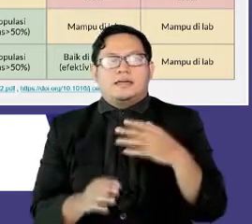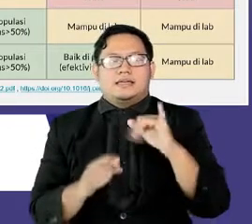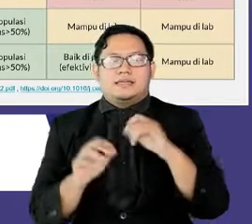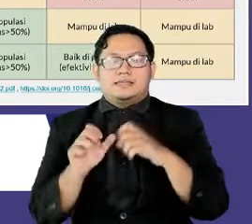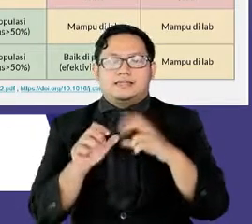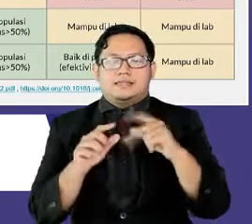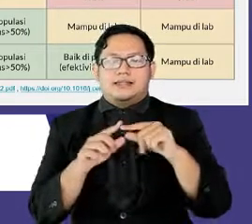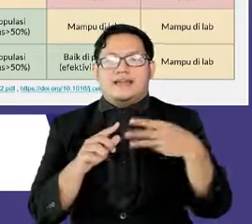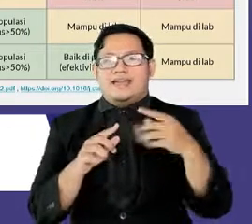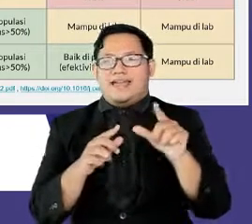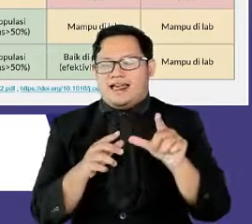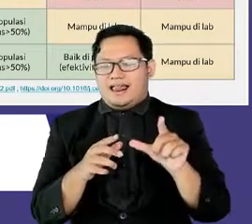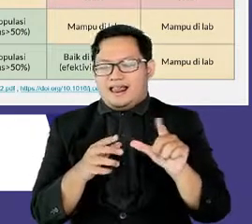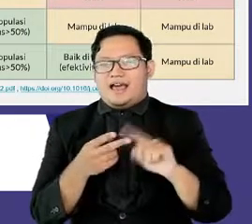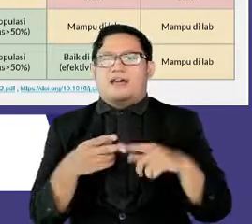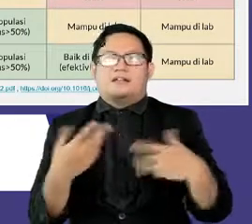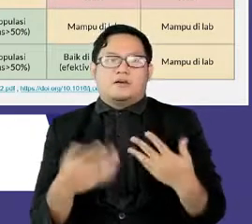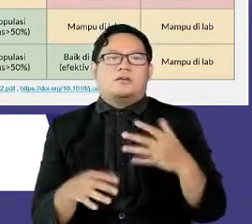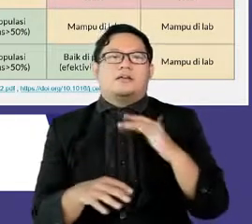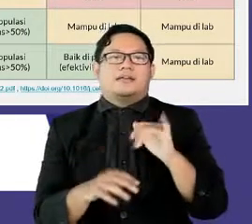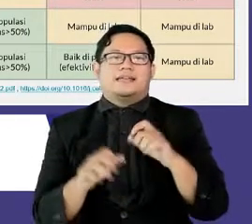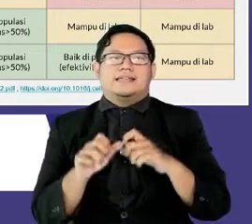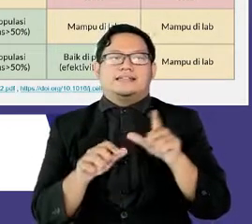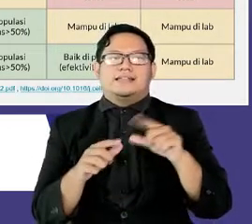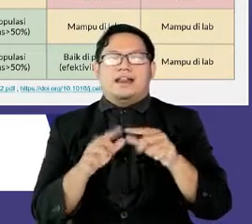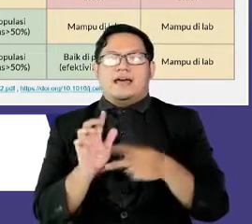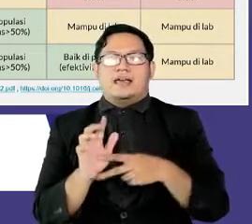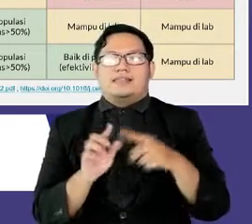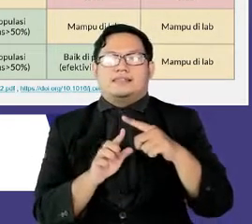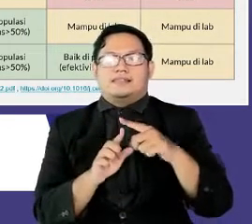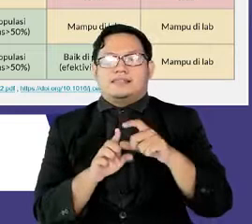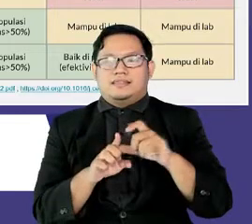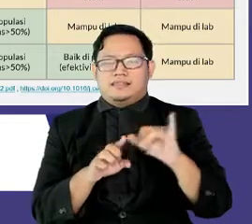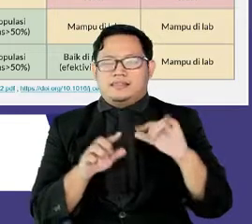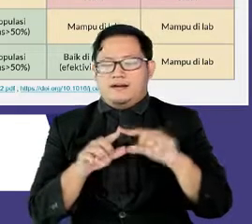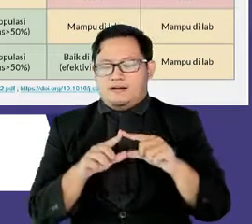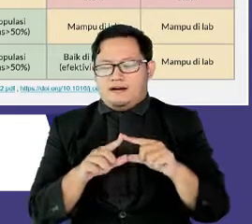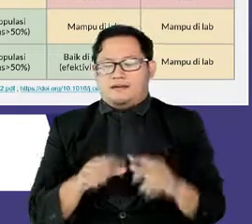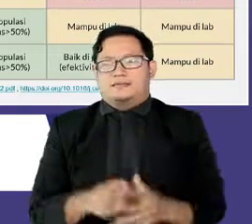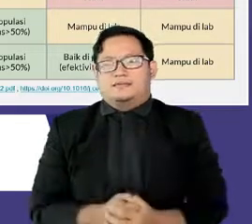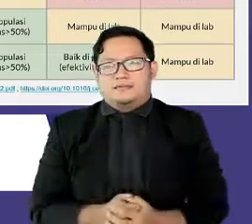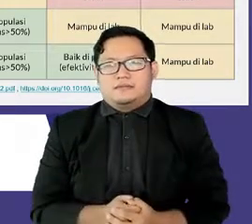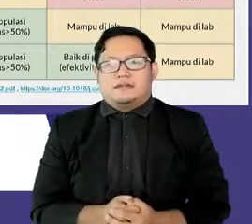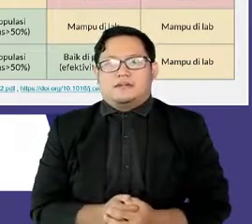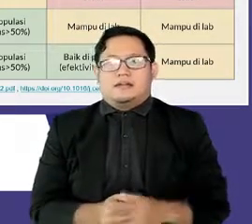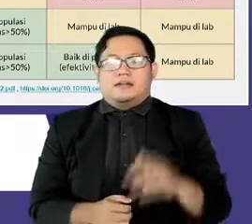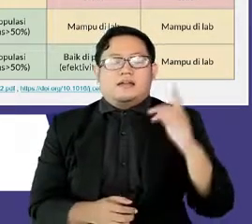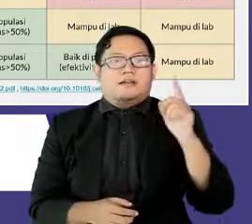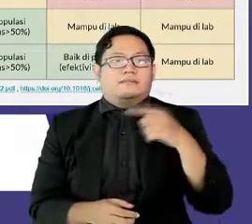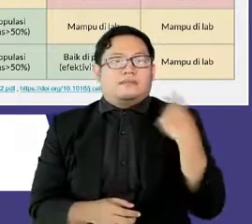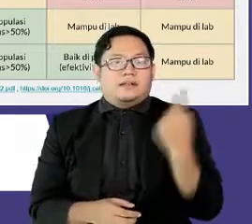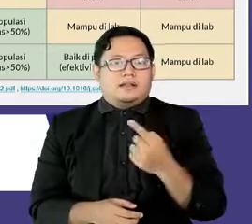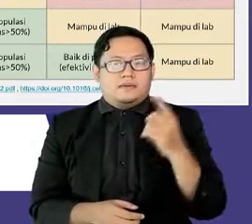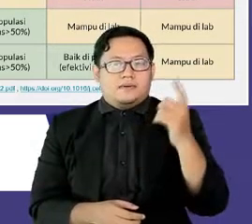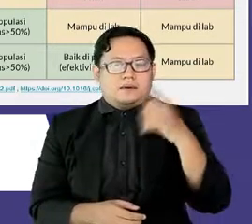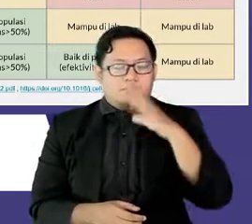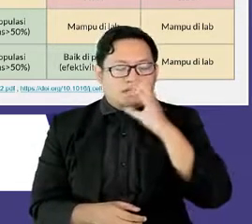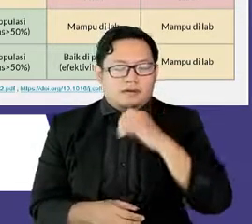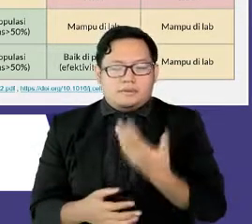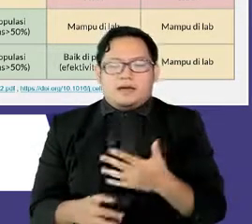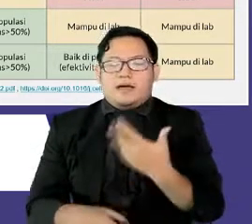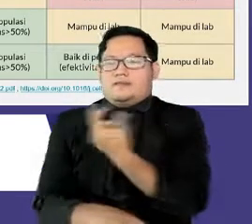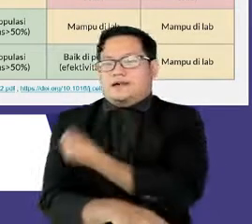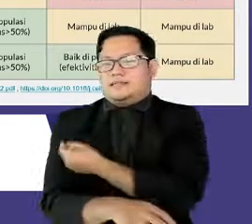Maka dari itu hal utama yang harus kita sadari adalah meskipun vaksin dapat meredam dampak akibat kenaikan